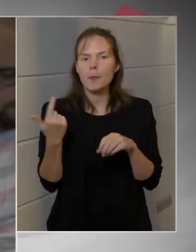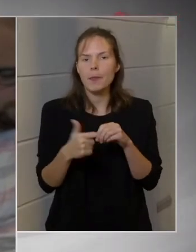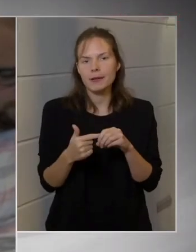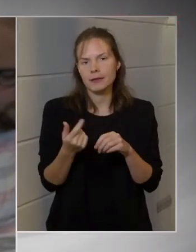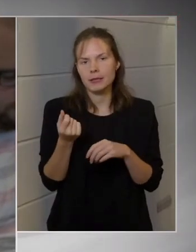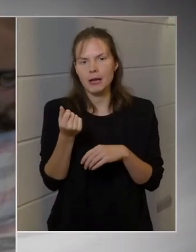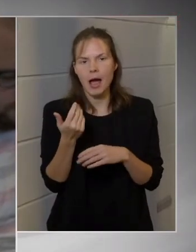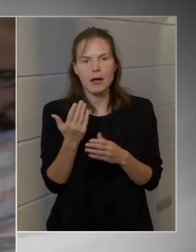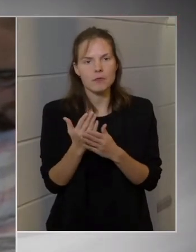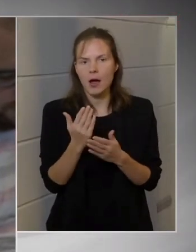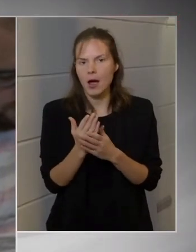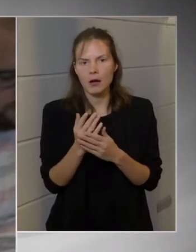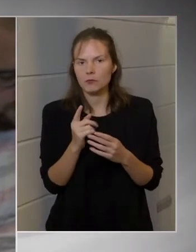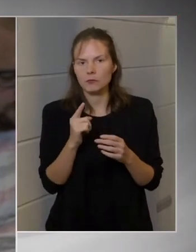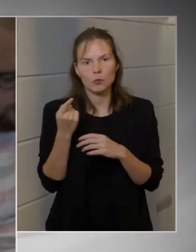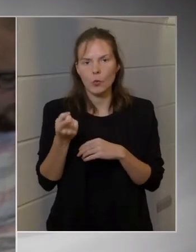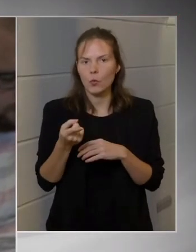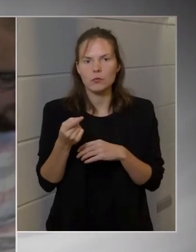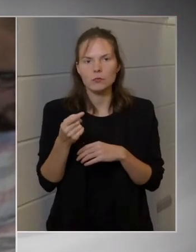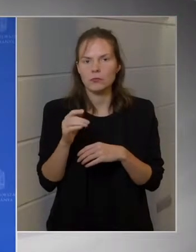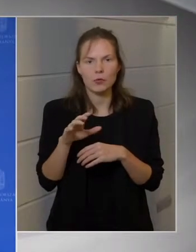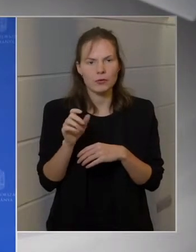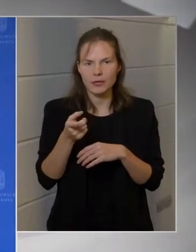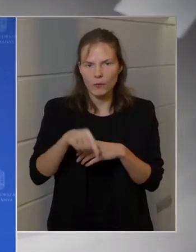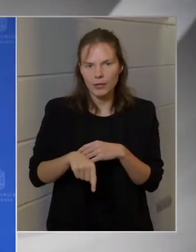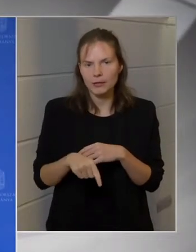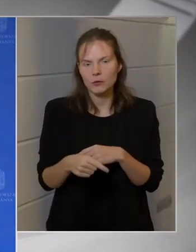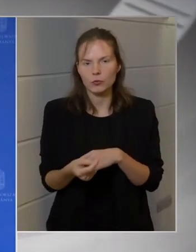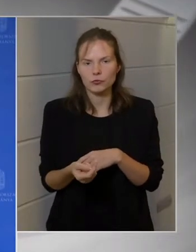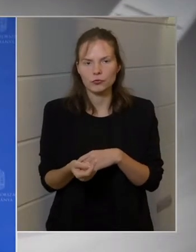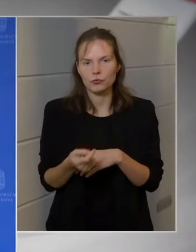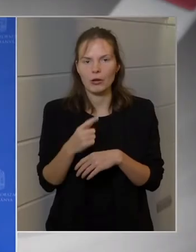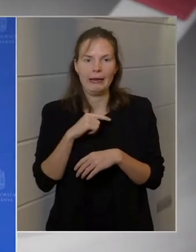számú benzinnél a 500 forintos lélektani határt?